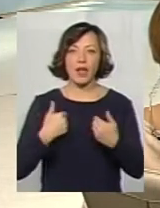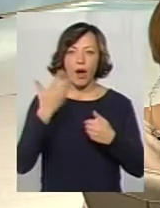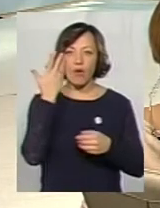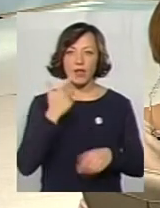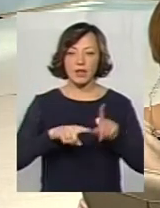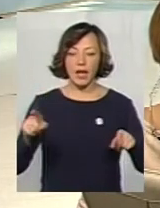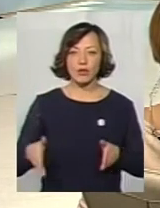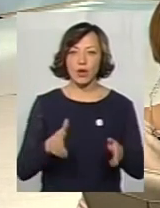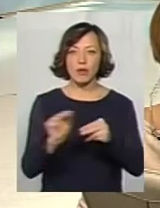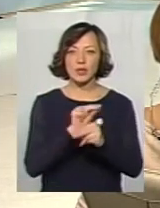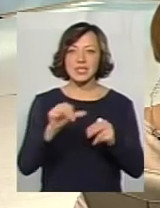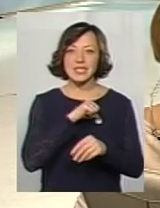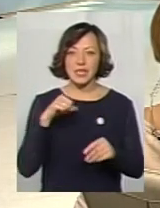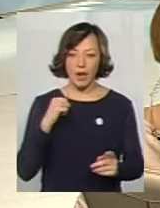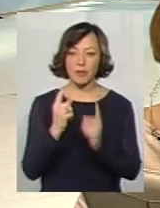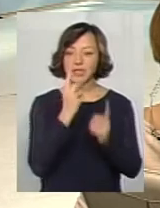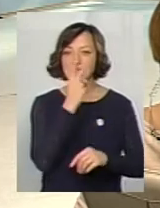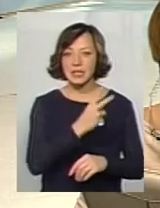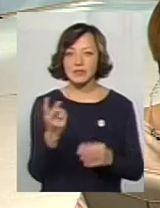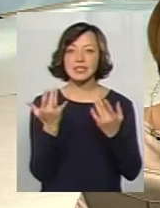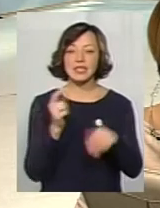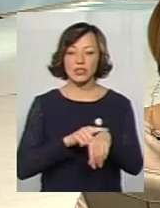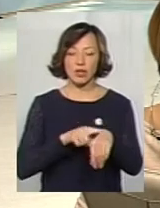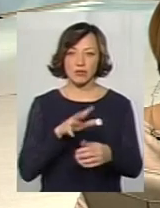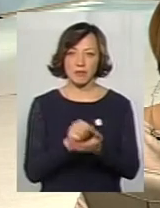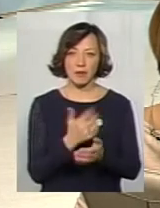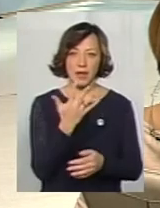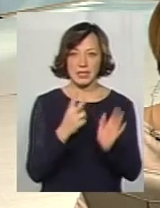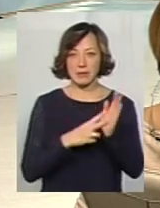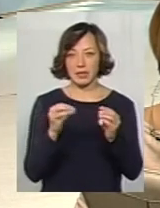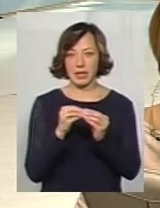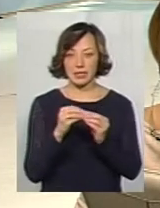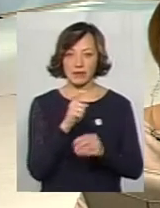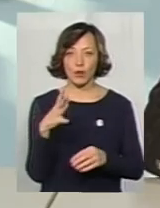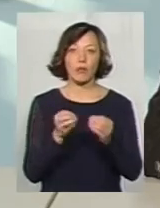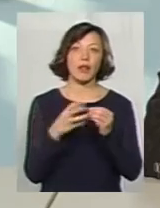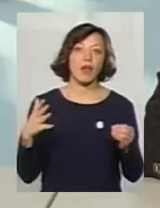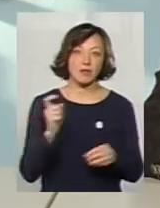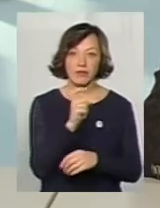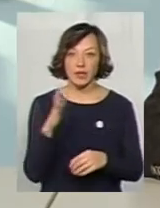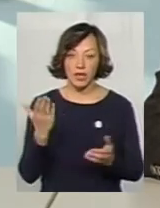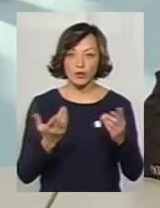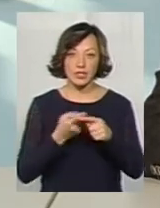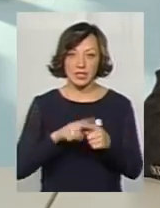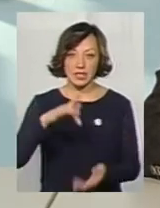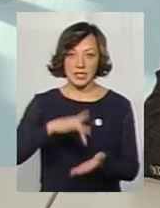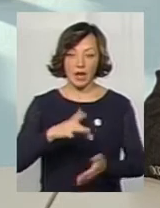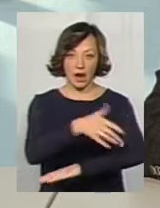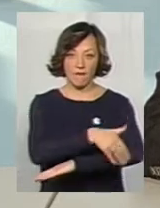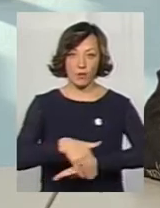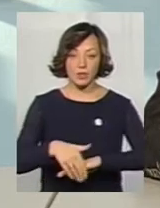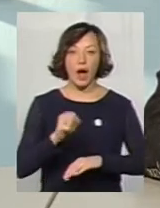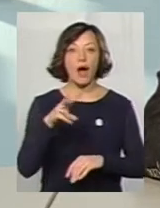ми деякі дороги ремонтуємо, сам їжджу і дивлюся, скільки це часу забирають. 5-7-10, ну, 15 хвилин, якщо це центральні вулиці.